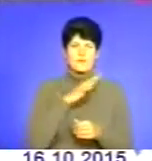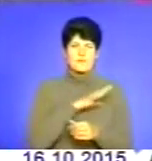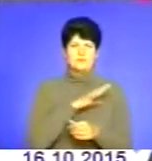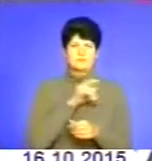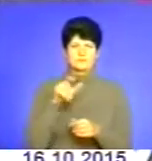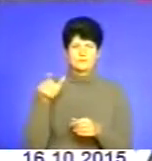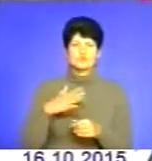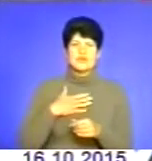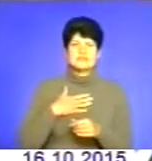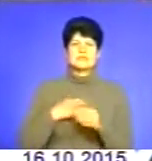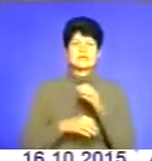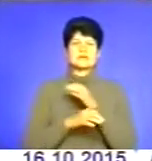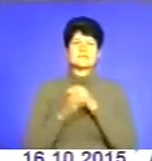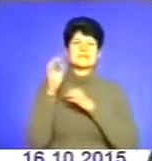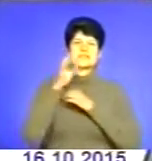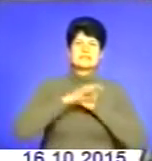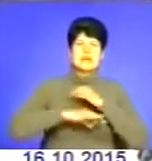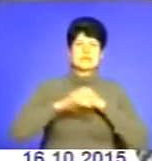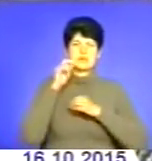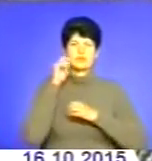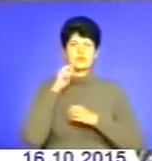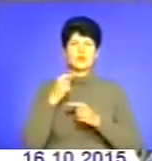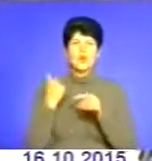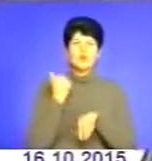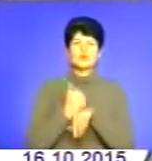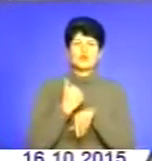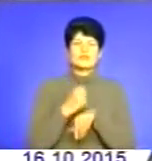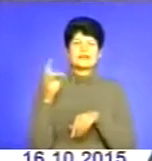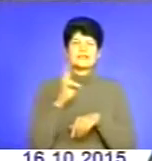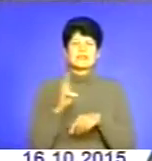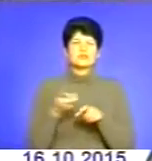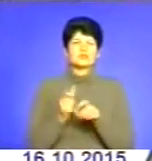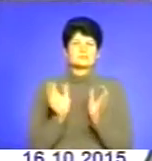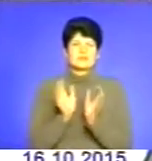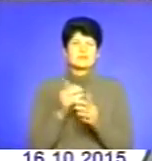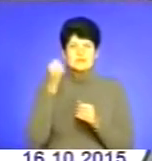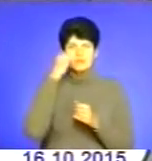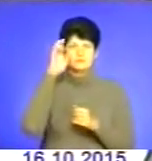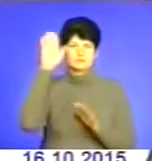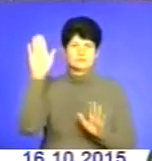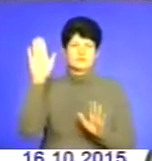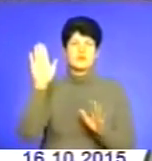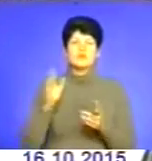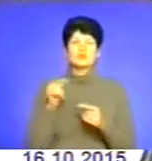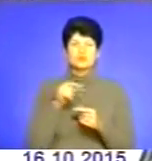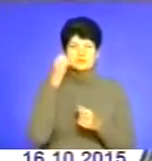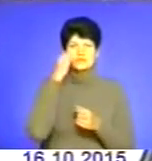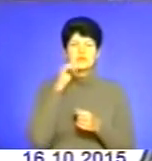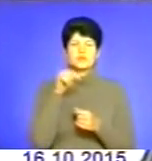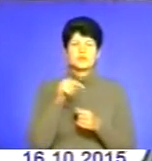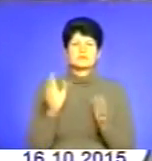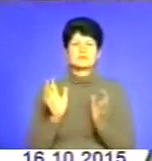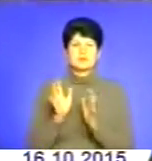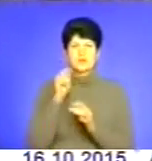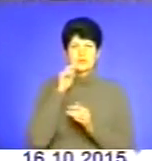Західній Україні якраз оця духовність, основи християнства надзвичайно збережені. І слава Богу, тому завдяки цьому і збереглася